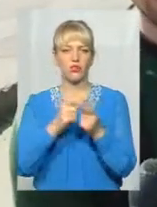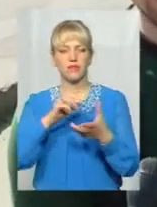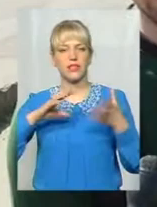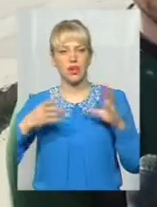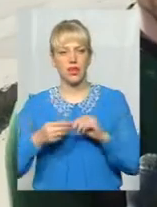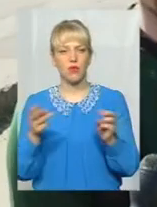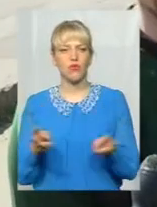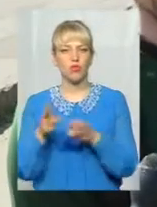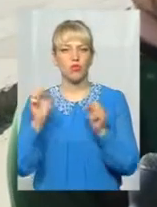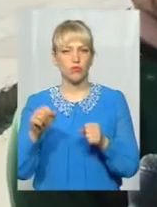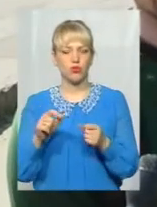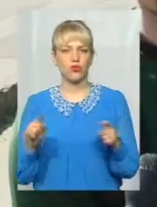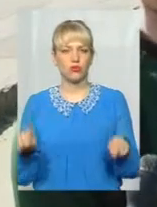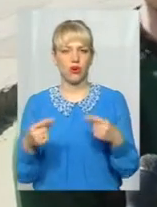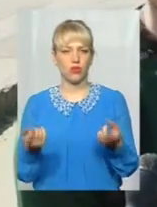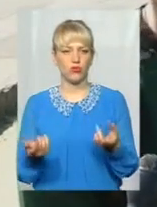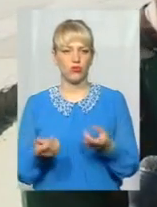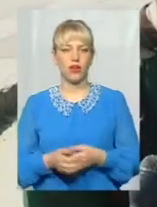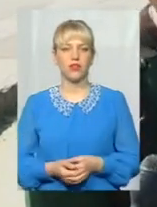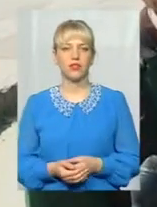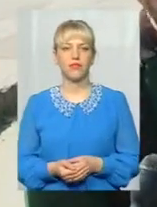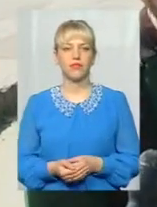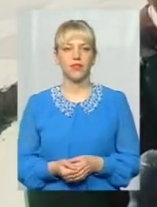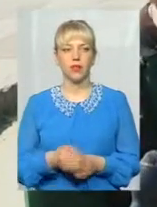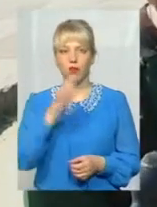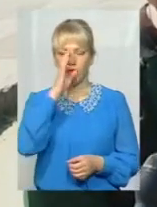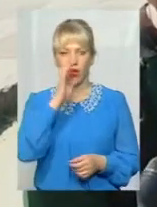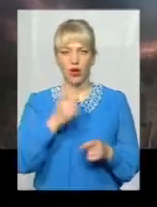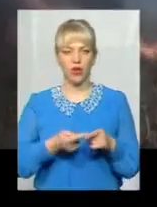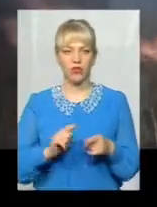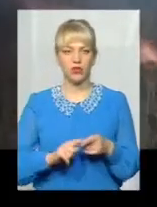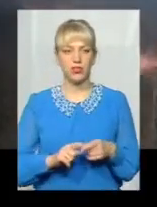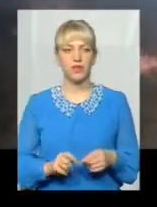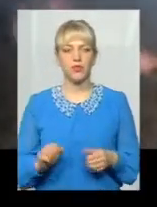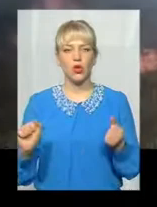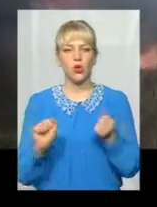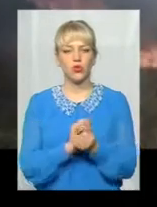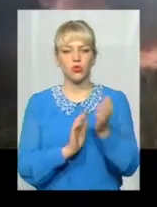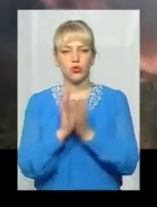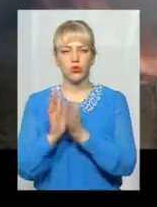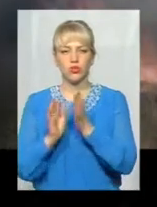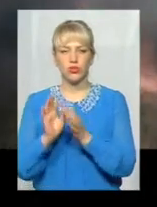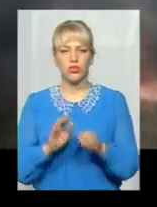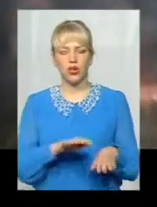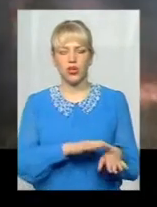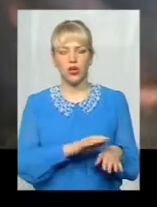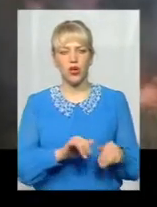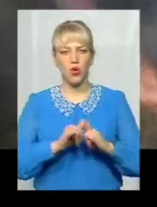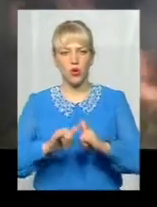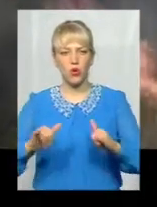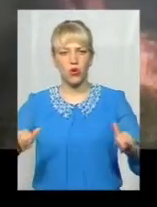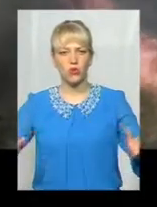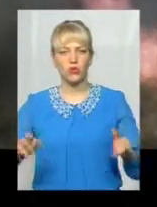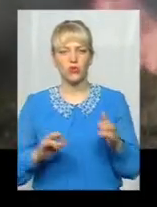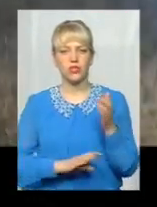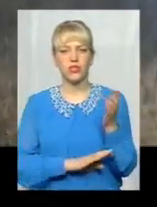таку пожежу, якусь можна організувати. Ну погано це, погано. Сухості розносить вогонь у лісосмугах. А якщо спалюють